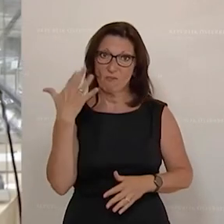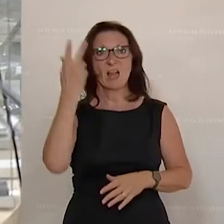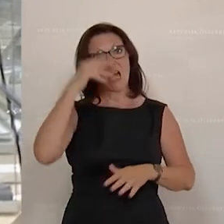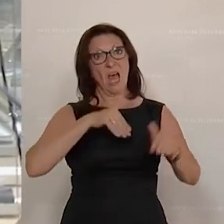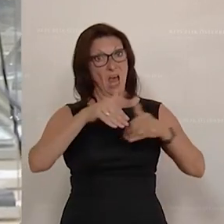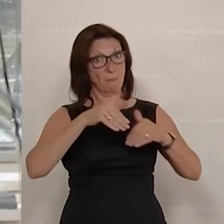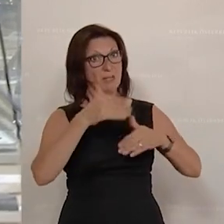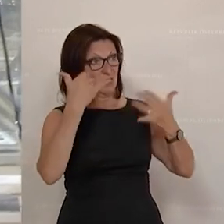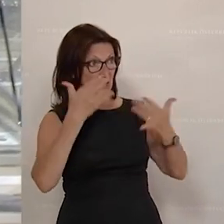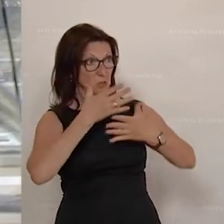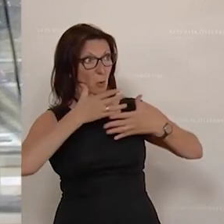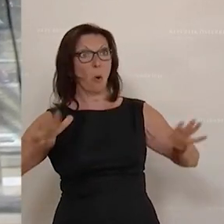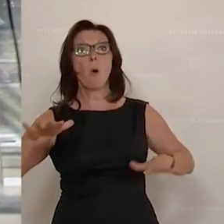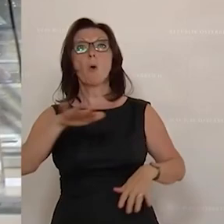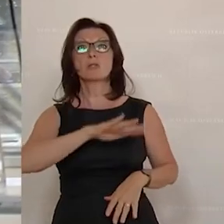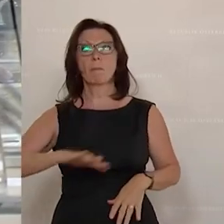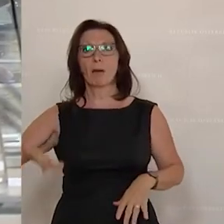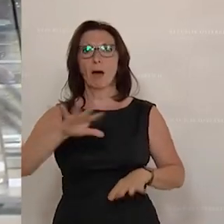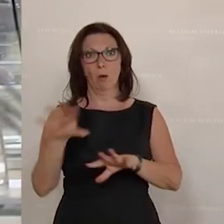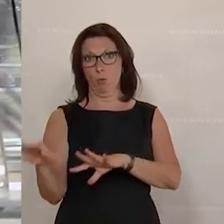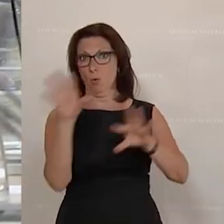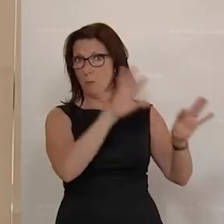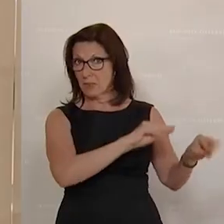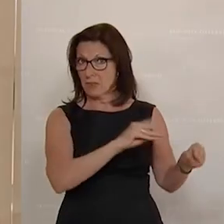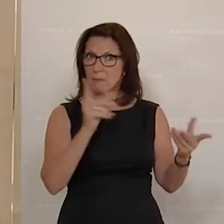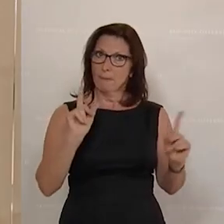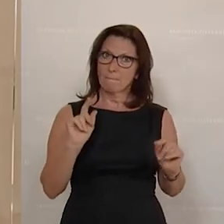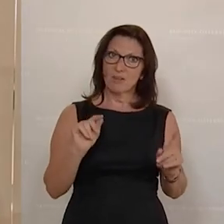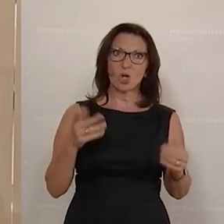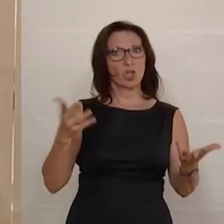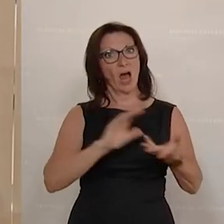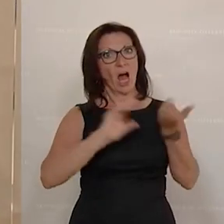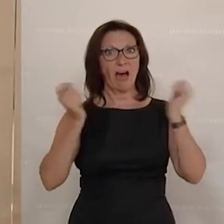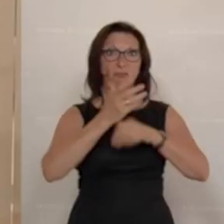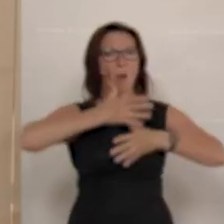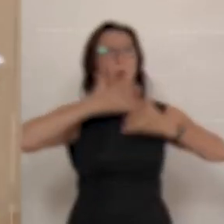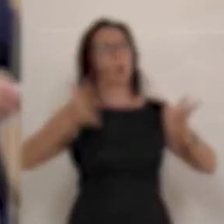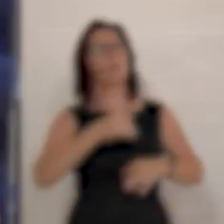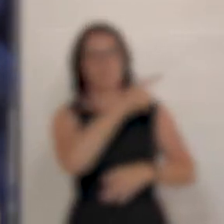übernommen und auch die Chance, große Reformen auf den Boden zu bringen. Wir warten mit Spannung.